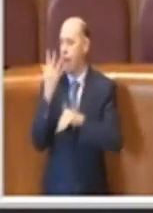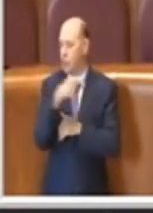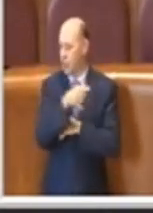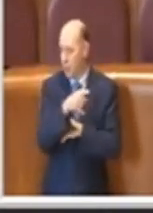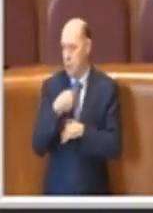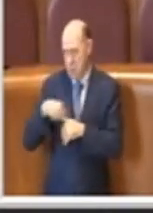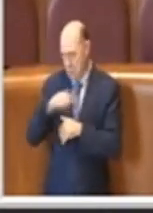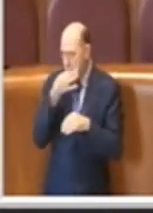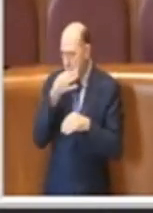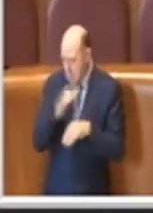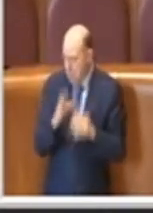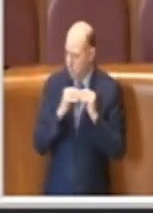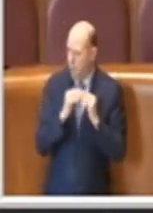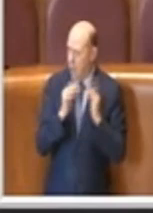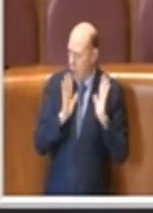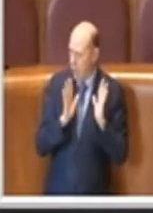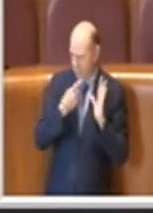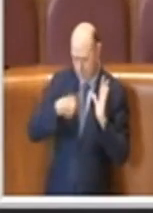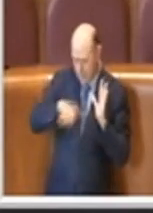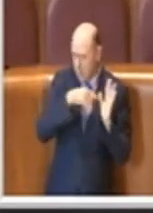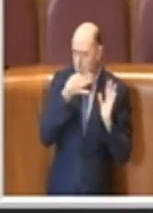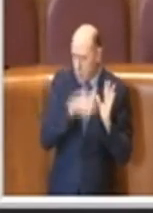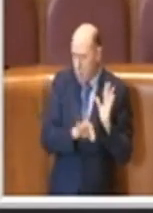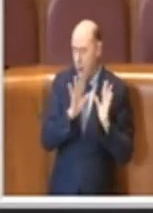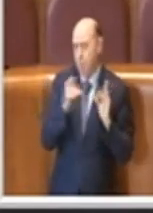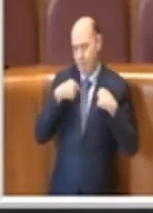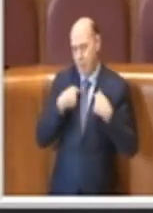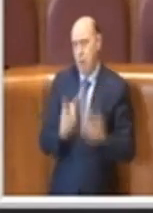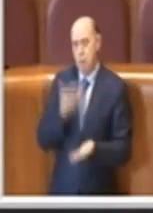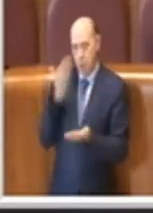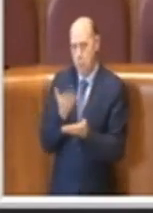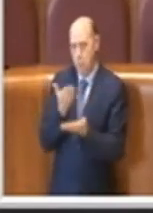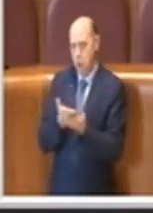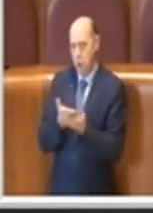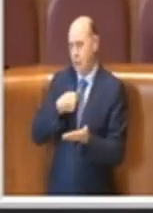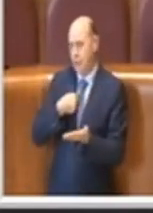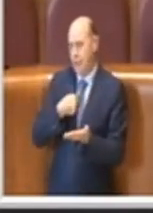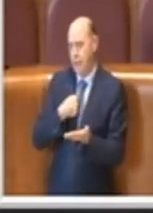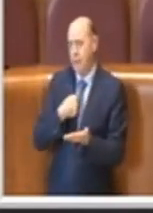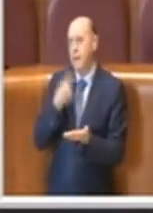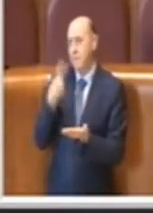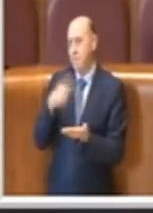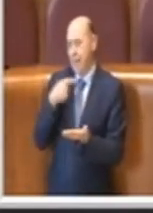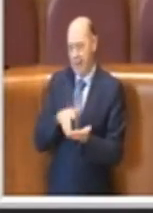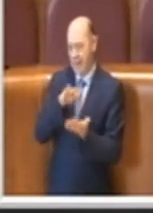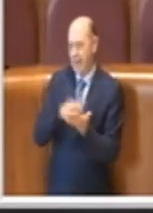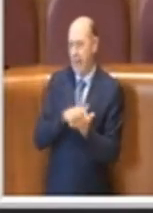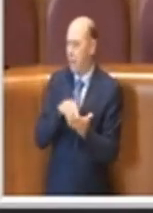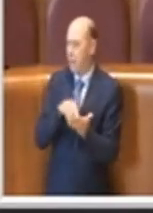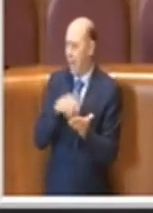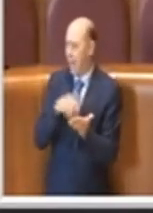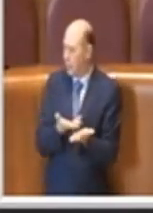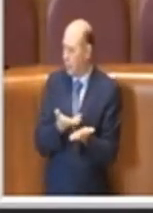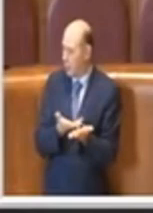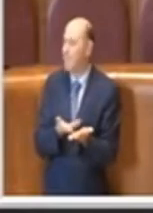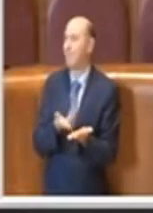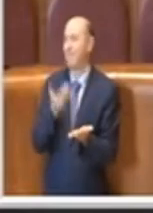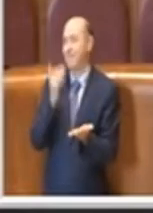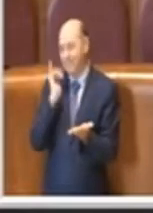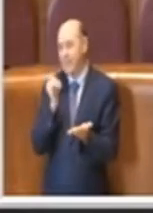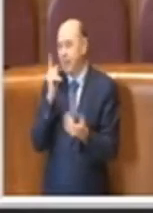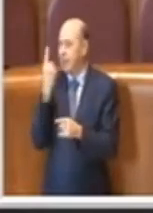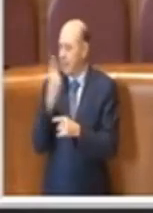benissimo fare e quindi io propongo che questo deliberato dovrebbe